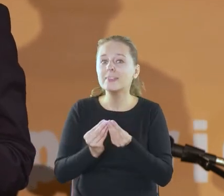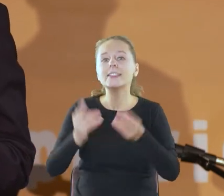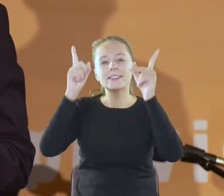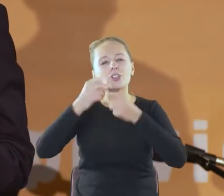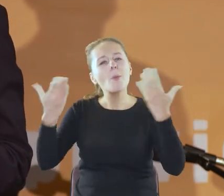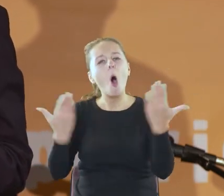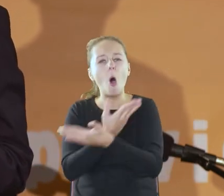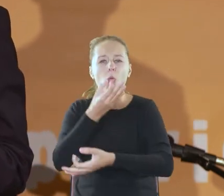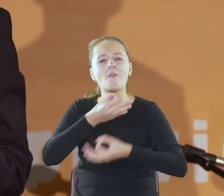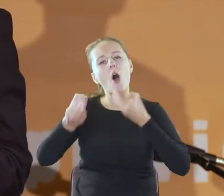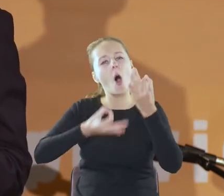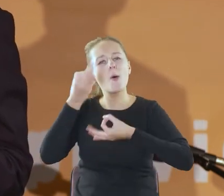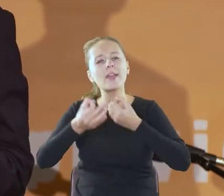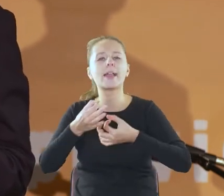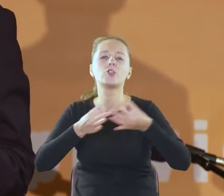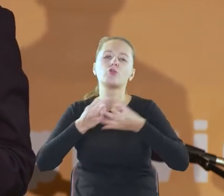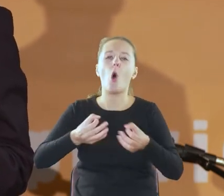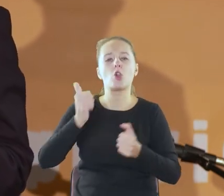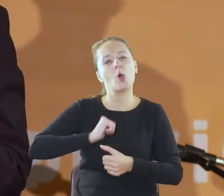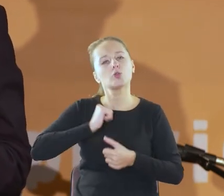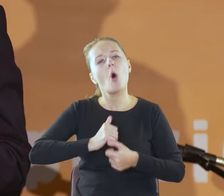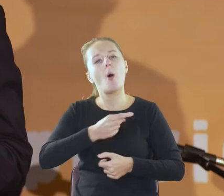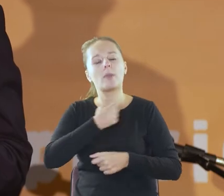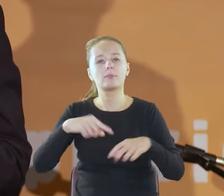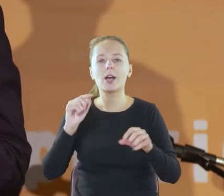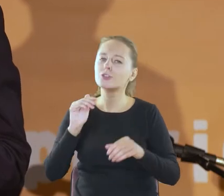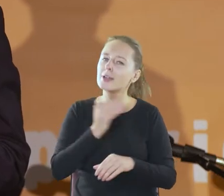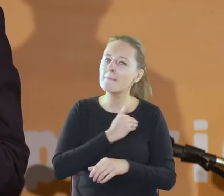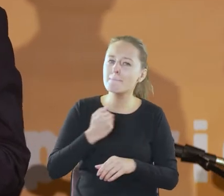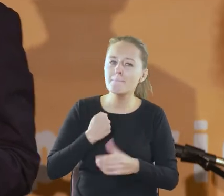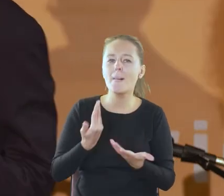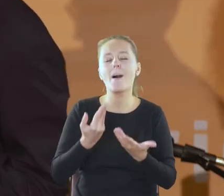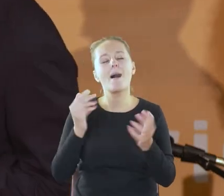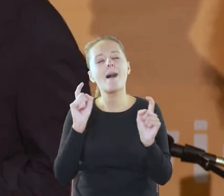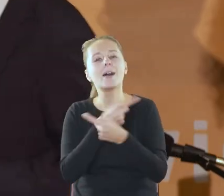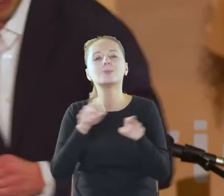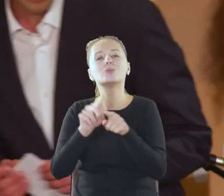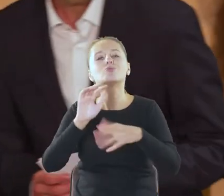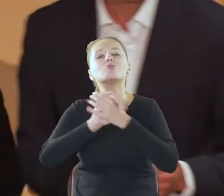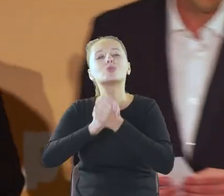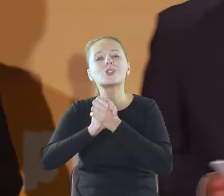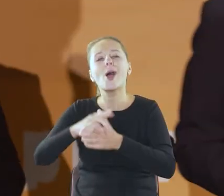historię o sobie, o naszym kraju i o naszych przyjaciołach z Ukrainy. Dziękuję bardzo.